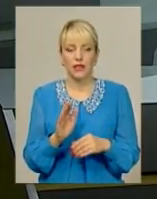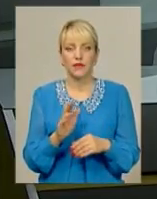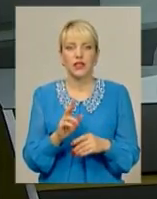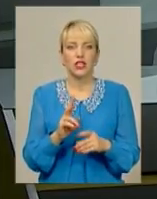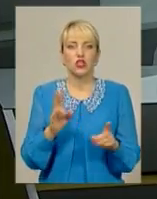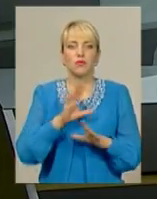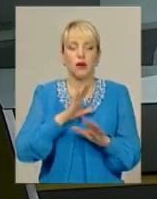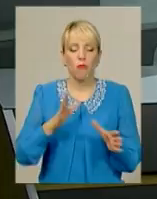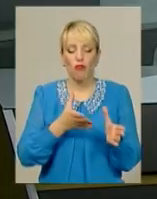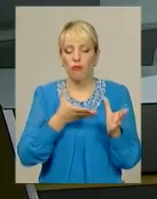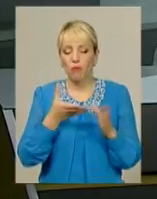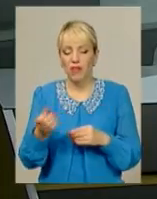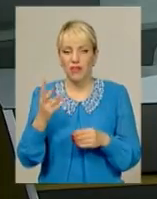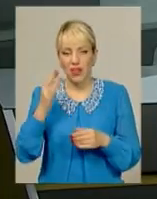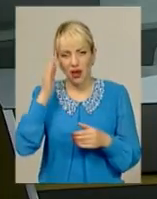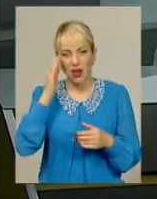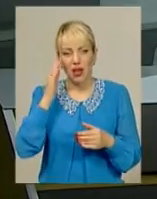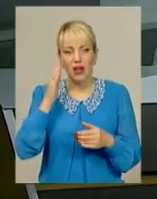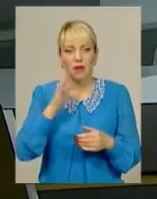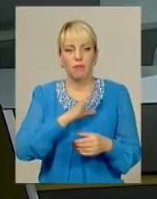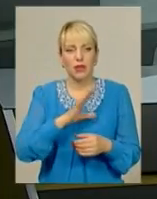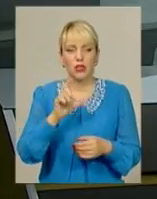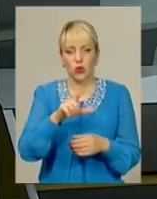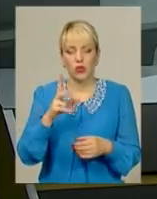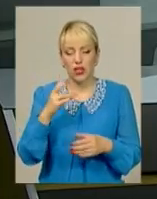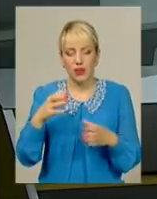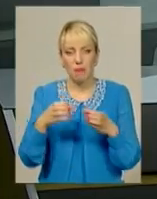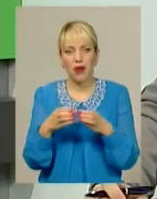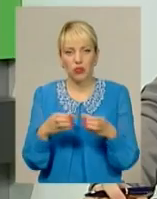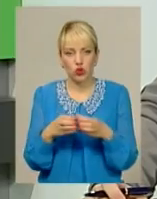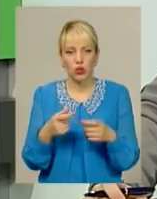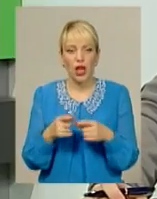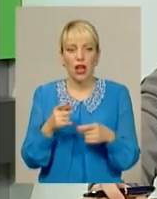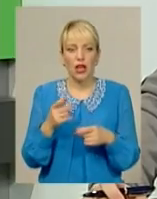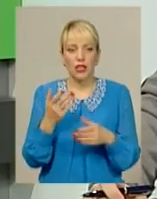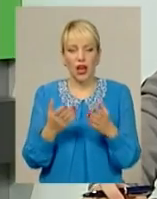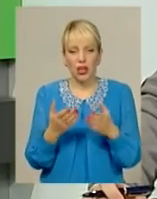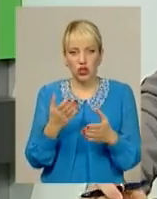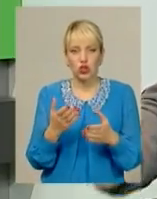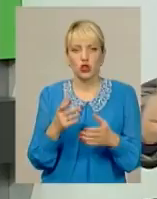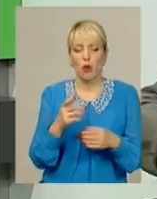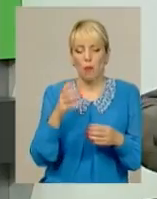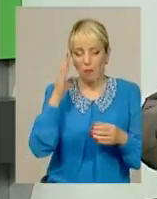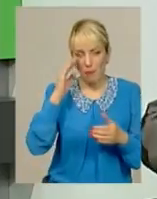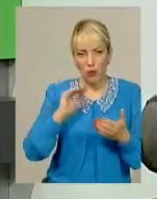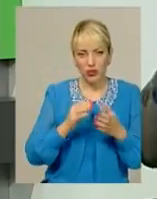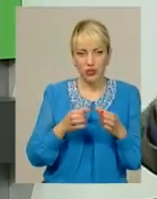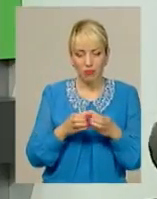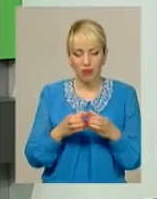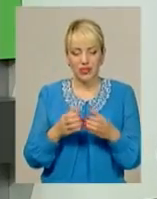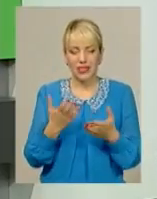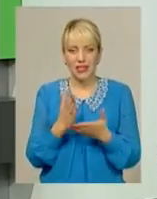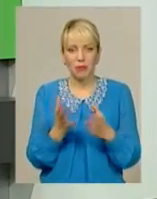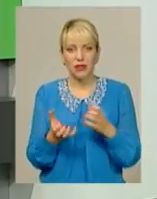Якщо це нормальна партія, яка йде на вибори, якщо вона має підтримку у виборців, тому що фінансування розподіляється